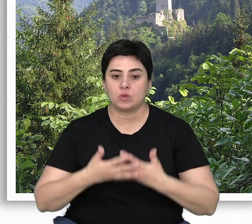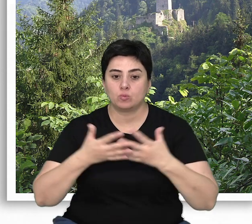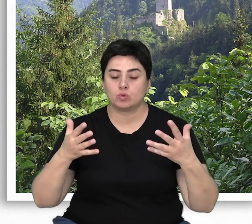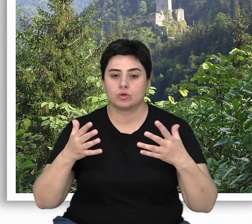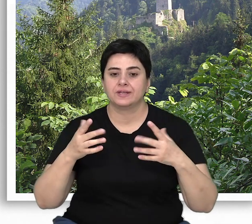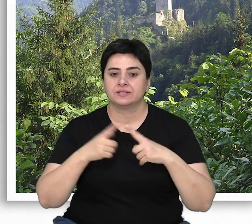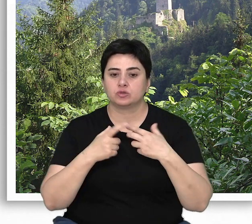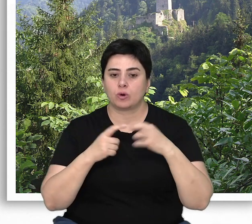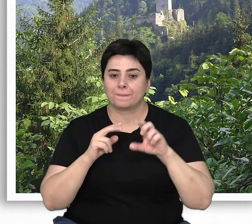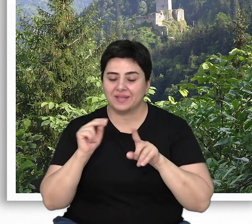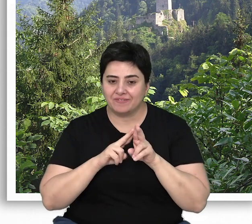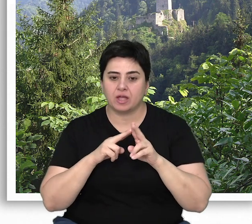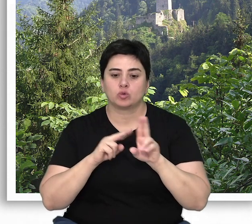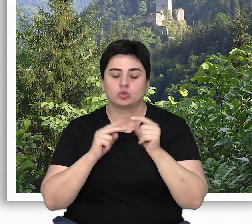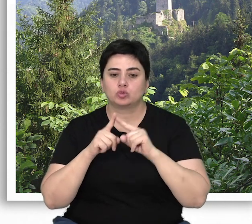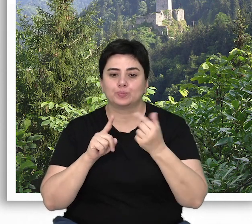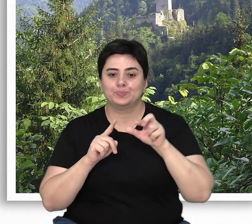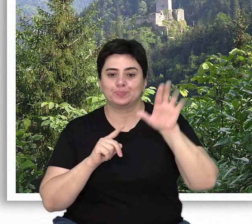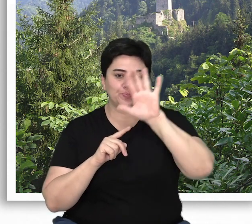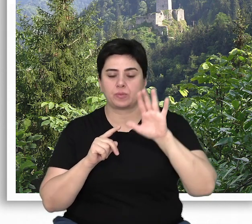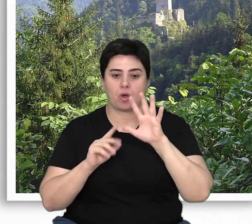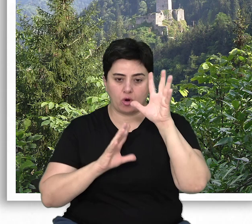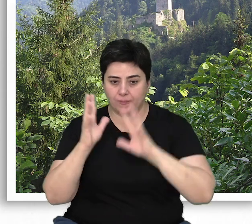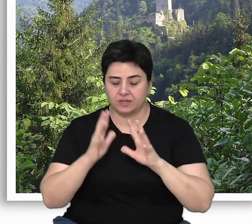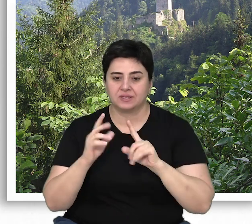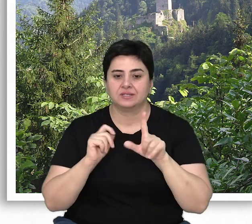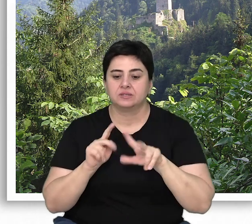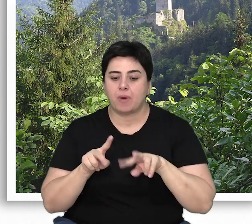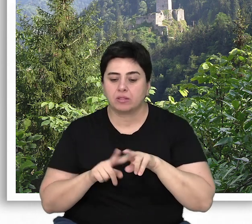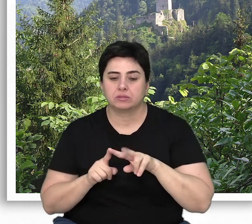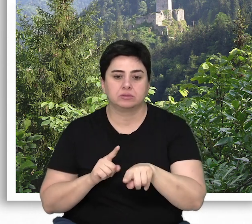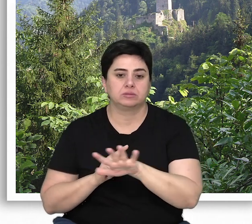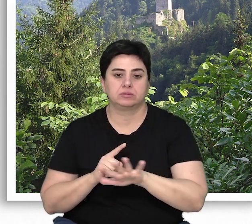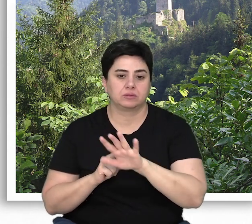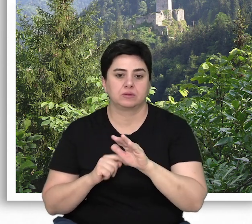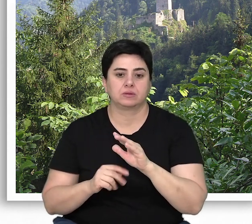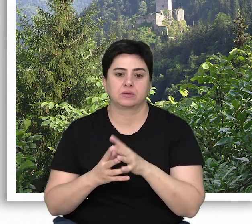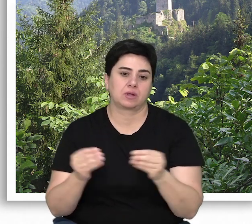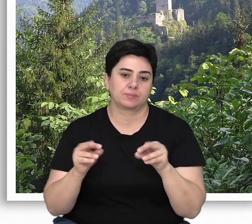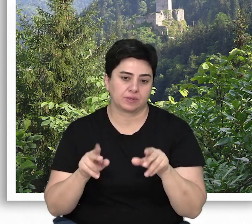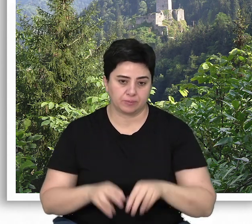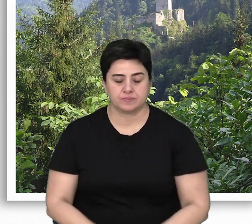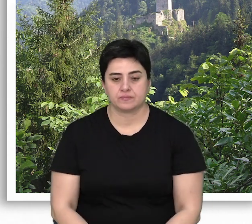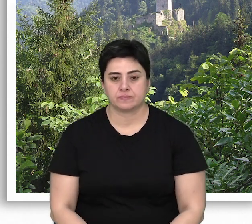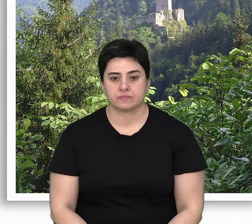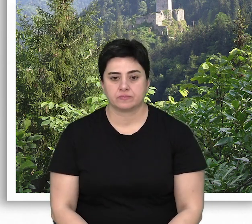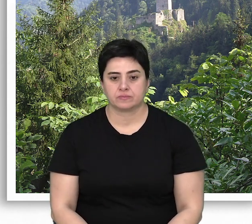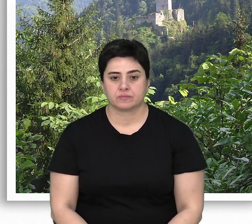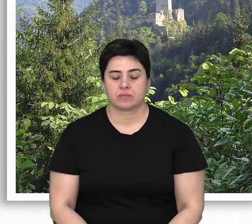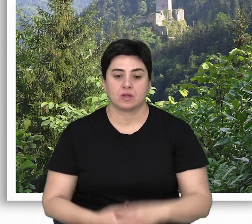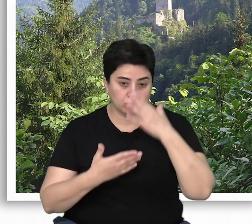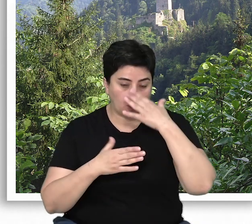Büyük bölümü tropiklerde ve kutup kuşağında yer alan bu ormanlar, ılıman kuşakta yer alan ülkelerde yok denecek kadar azdır.